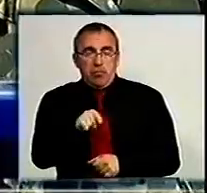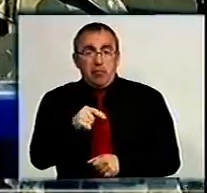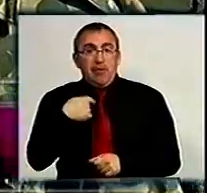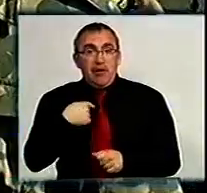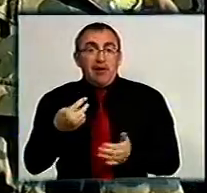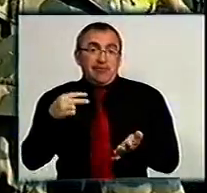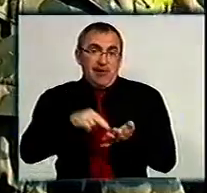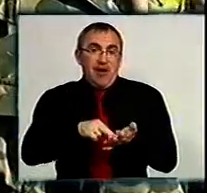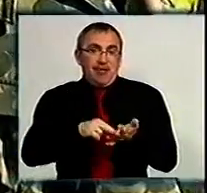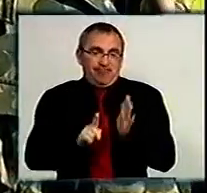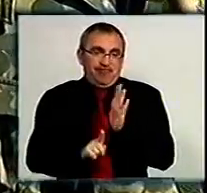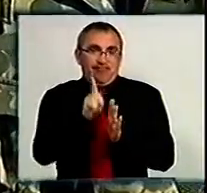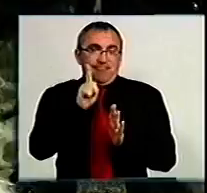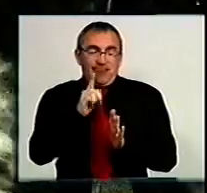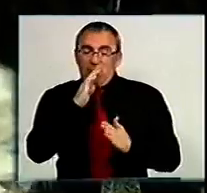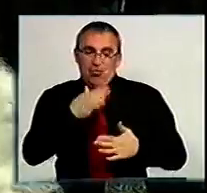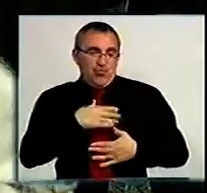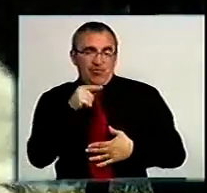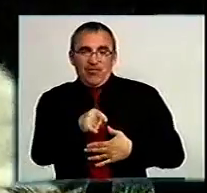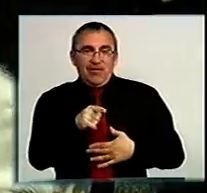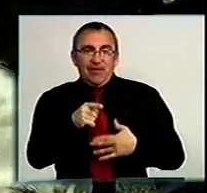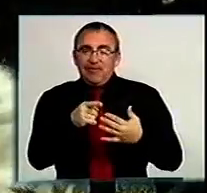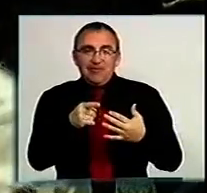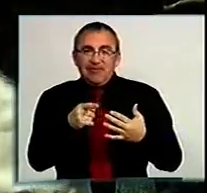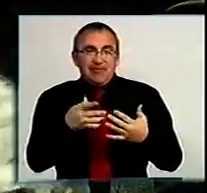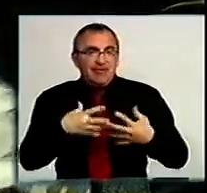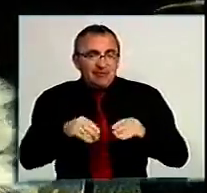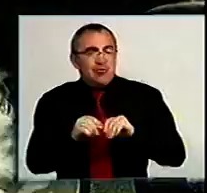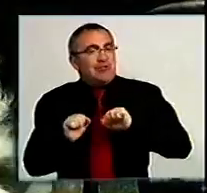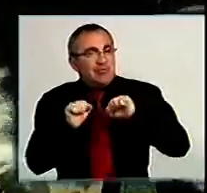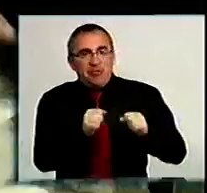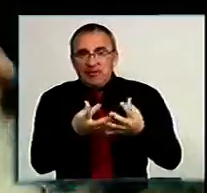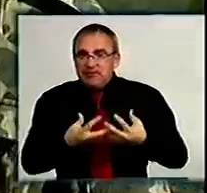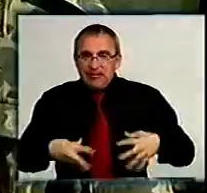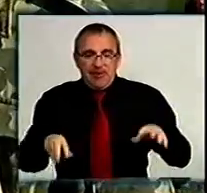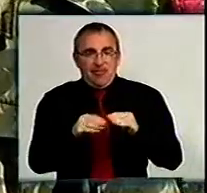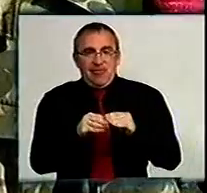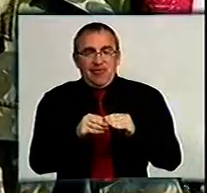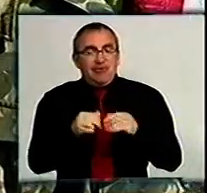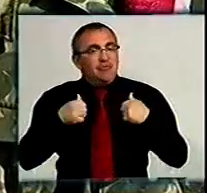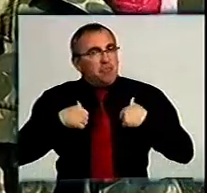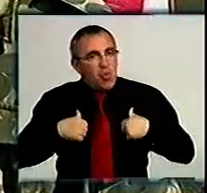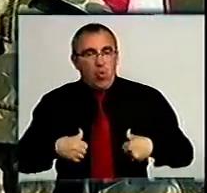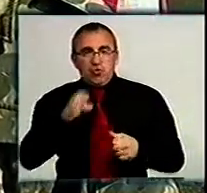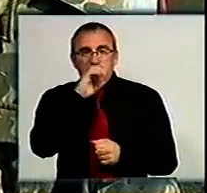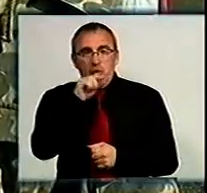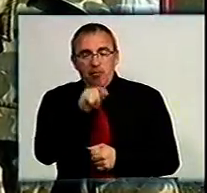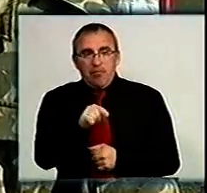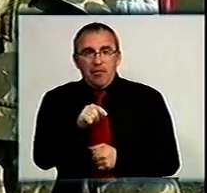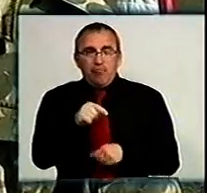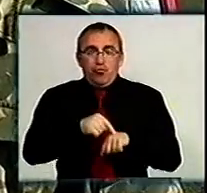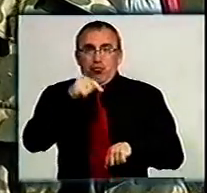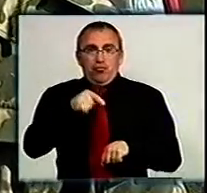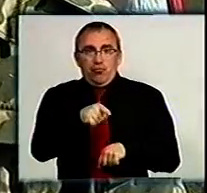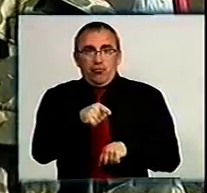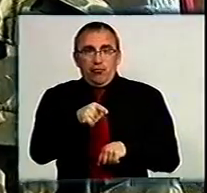став заводчиком цієї собаки, тому що влюбився в неї. Любить сім'ю, захищає сім'ю і так далі. Спокійна собака, не реагує. У неї